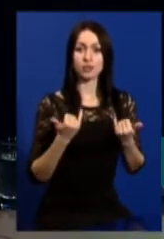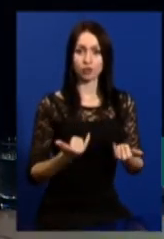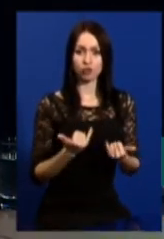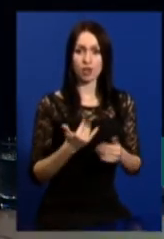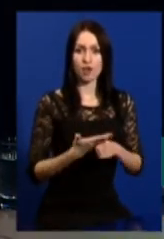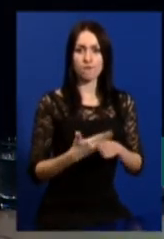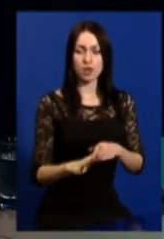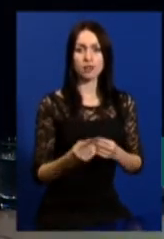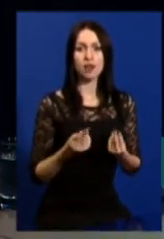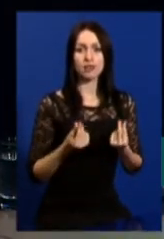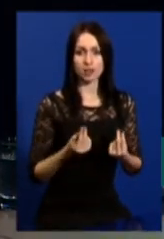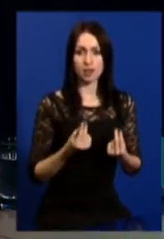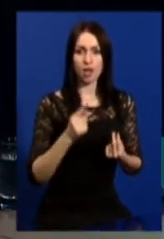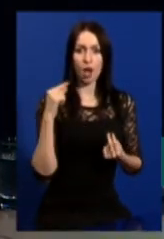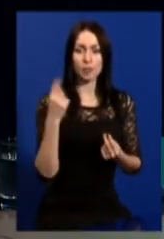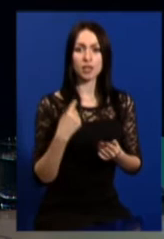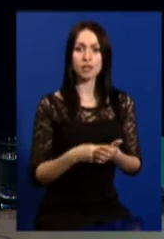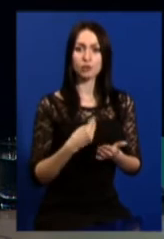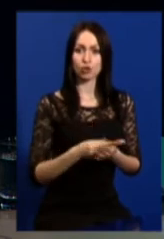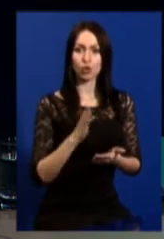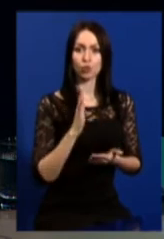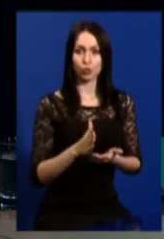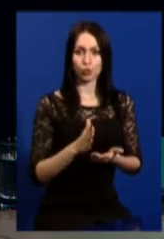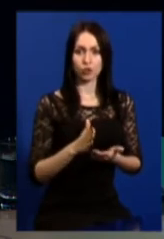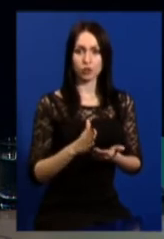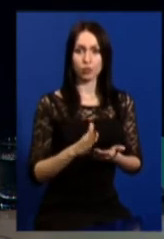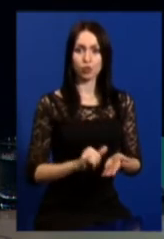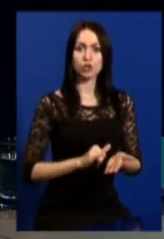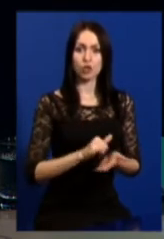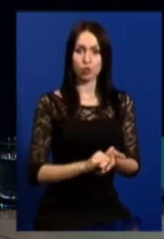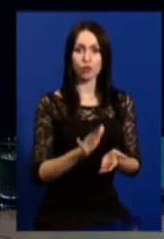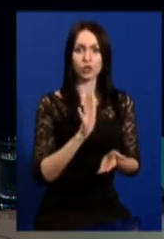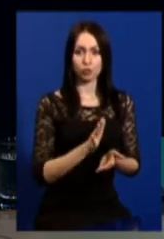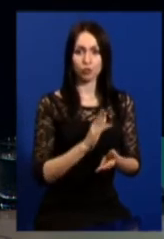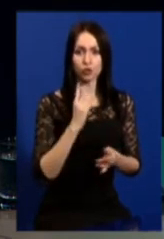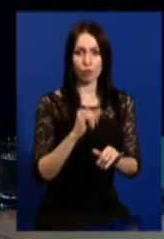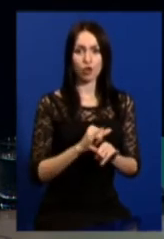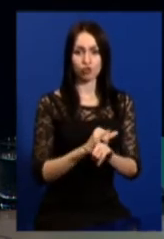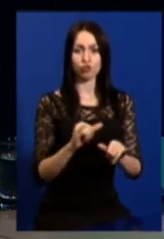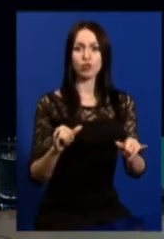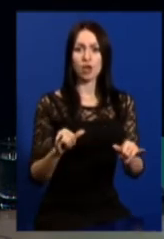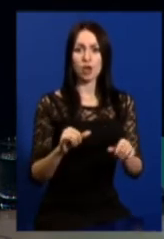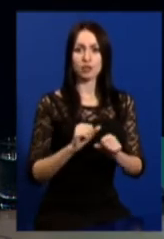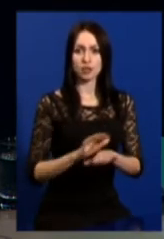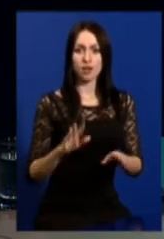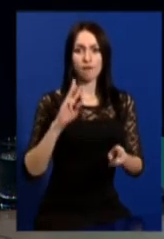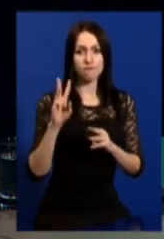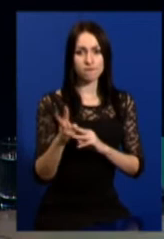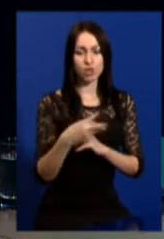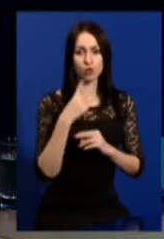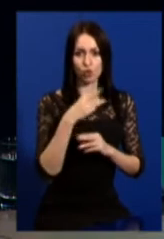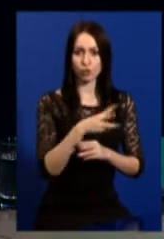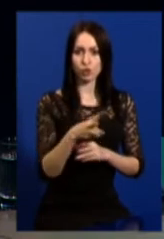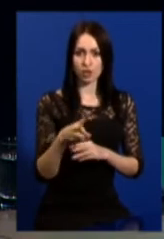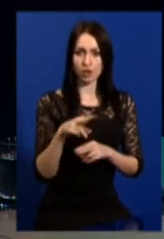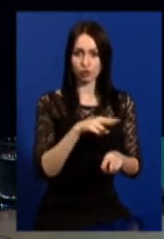виділені кошти. Обласним бюджетом будемо і встановлені, і будемо розширювати мережу відеоспостереження.